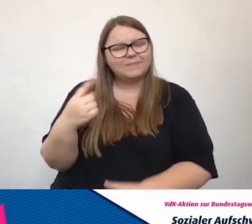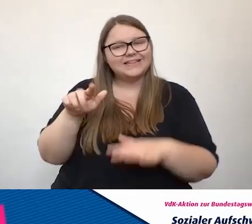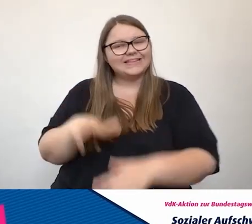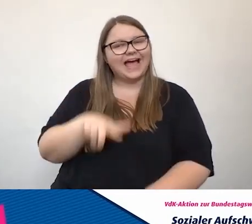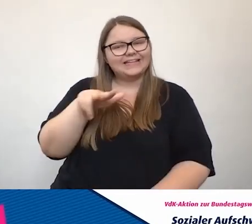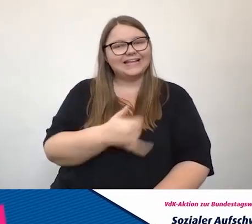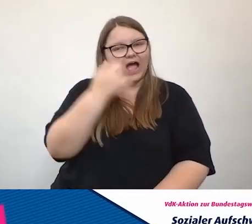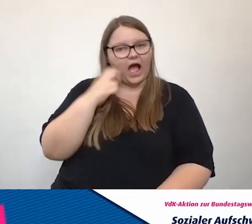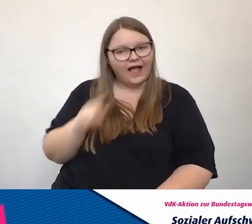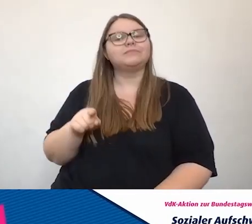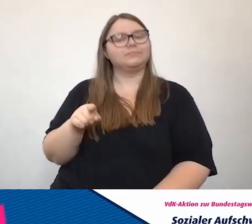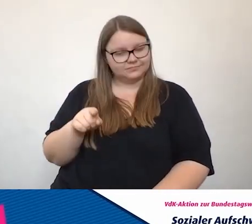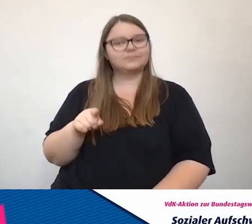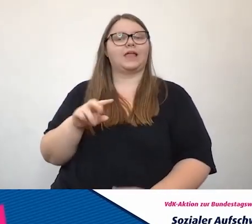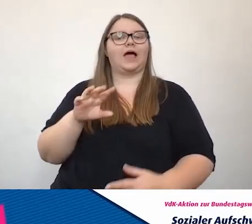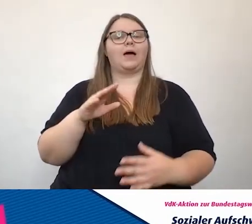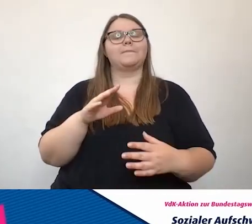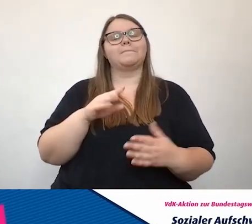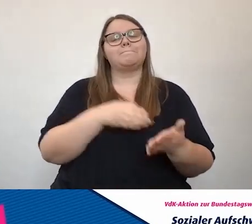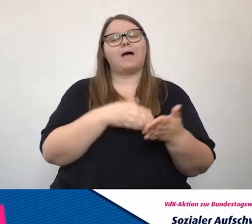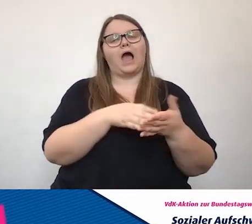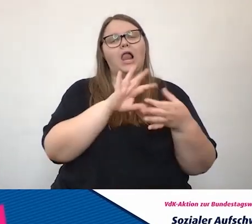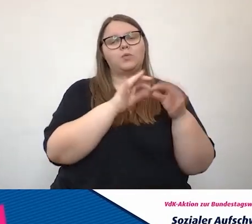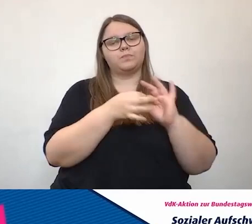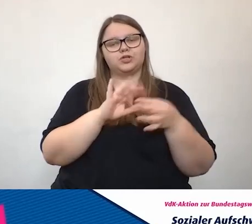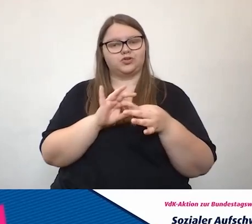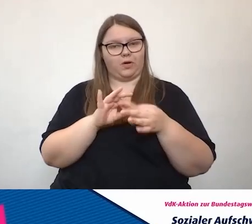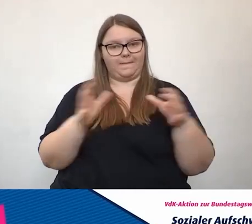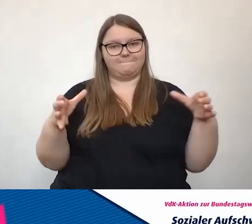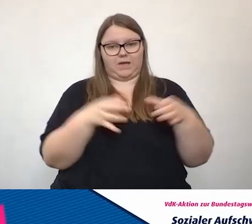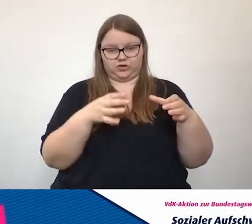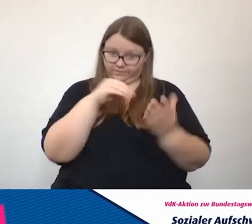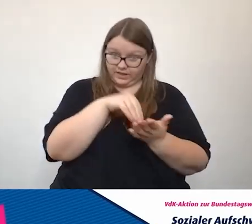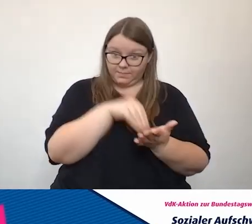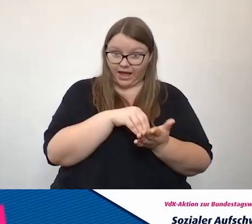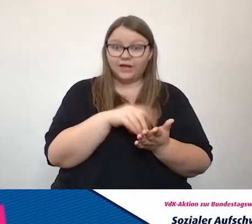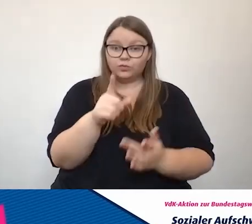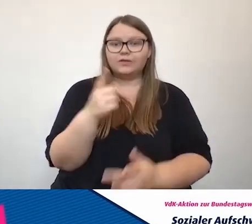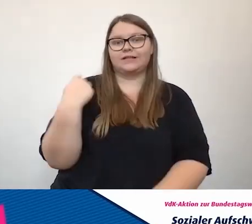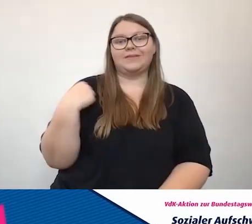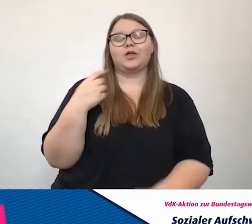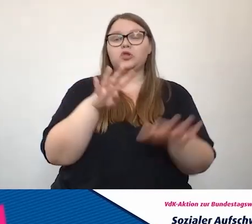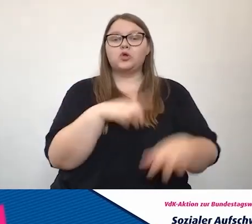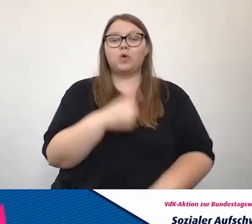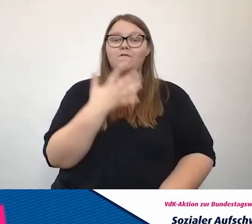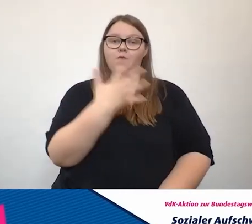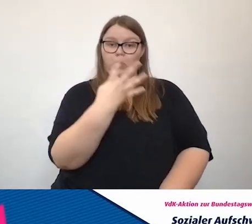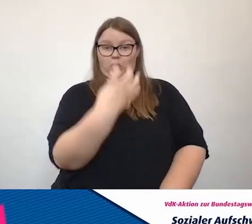der paralympischen Mannschaft der Deutschen gewesen und hast auch gleich bei den ersten Paralympics in 1995,